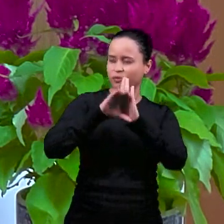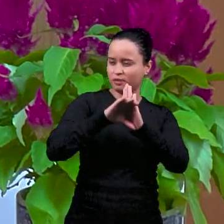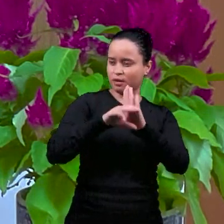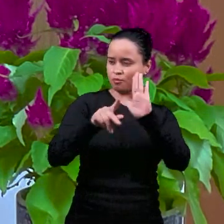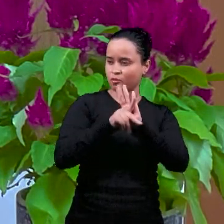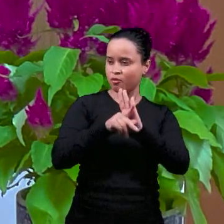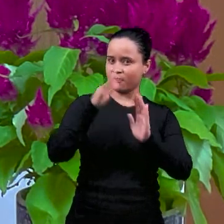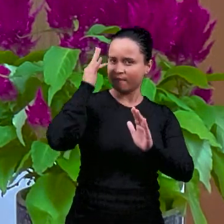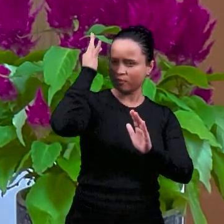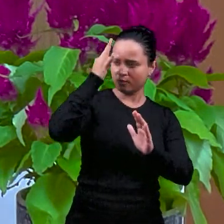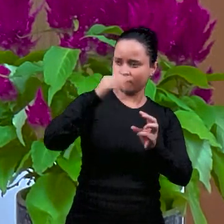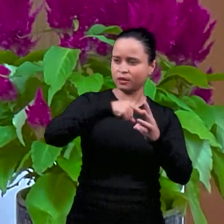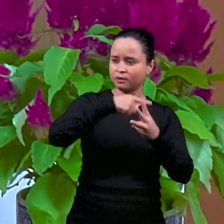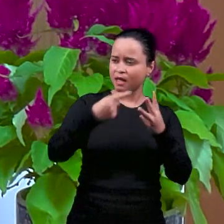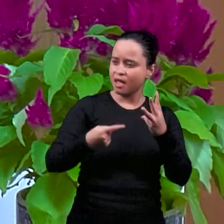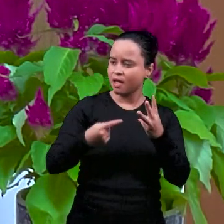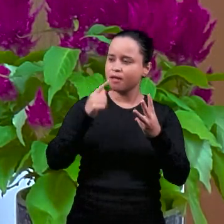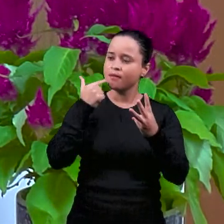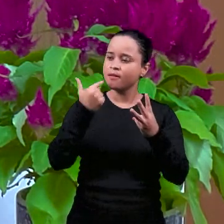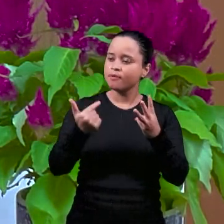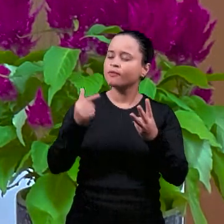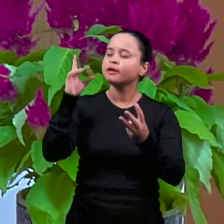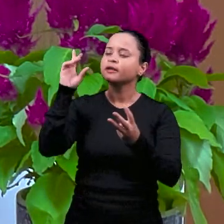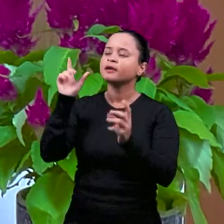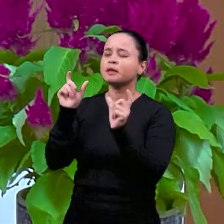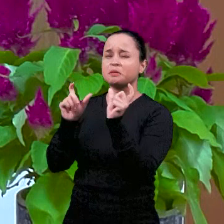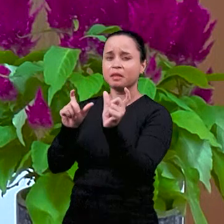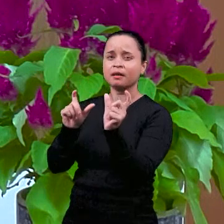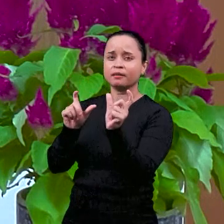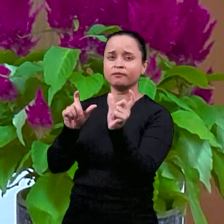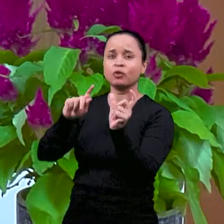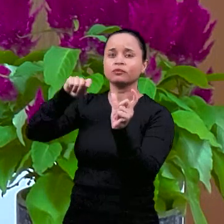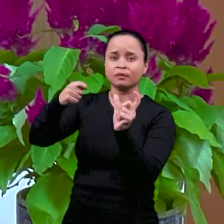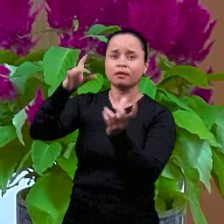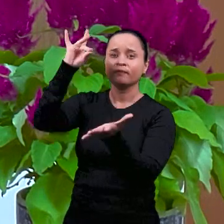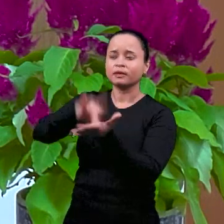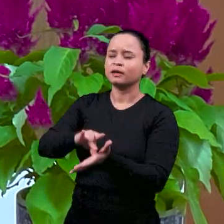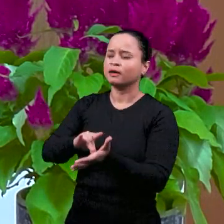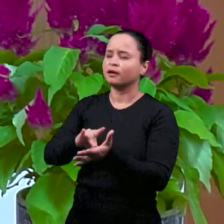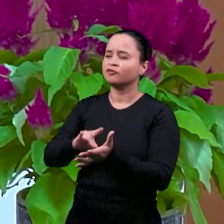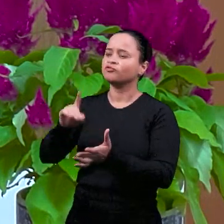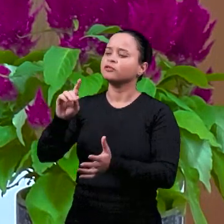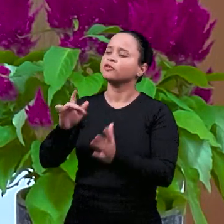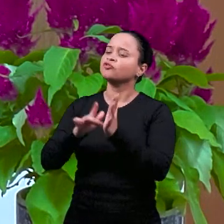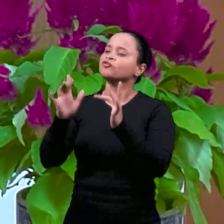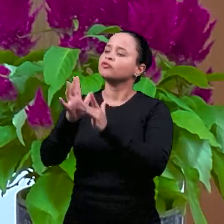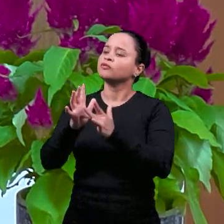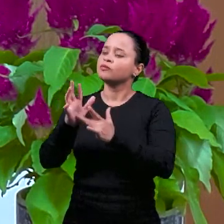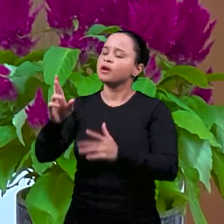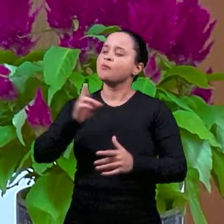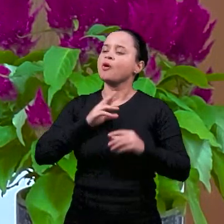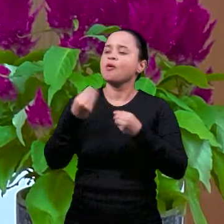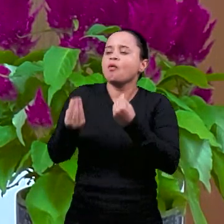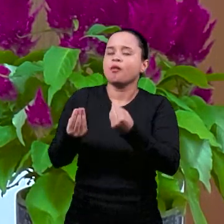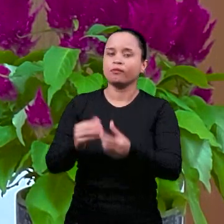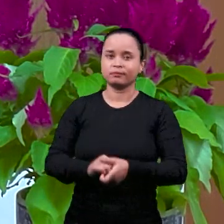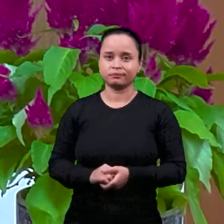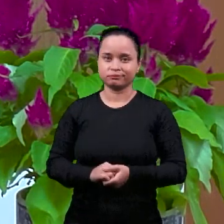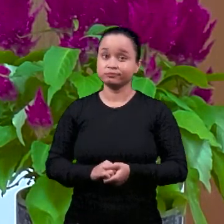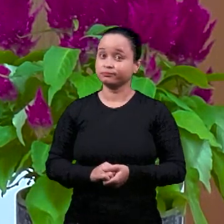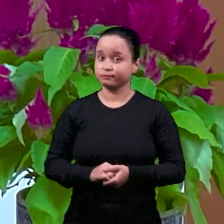понимание, слово «истины». И у Иисуса не было возможности